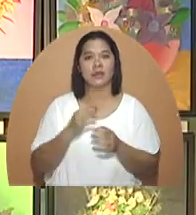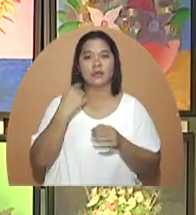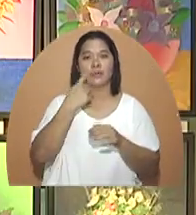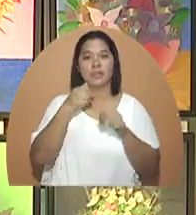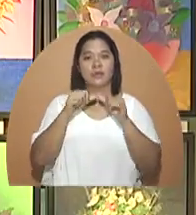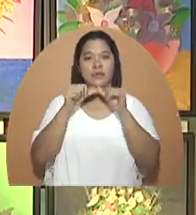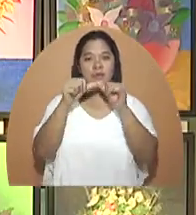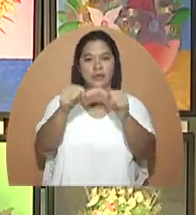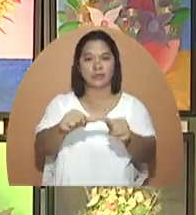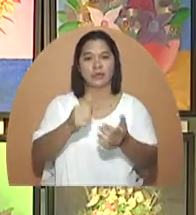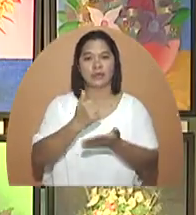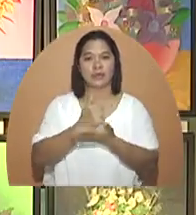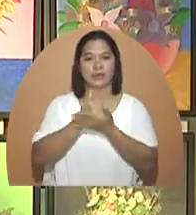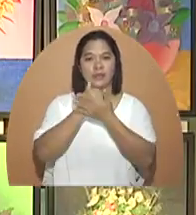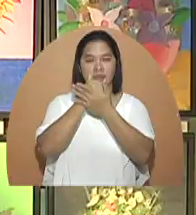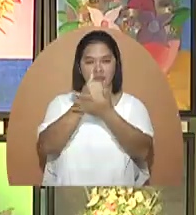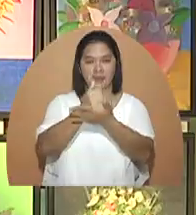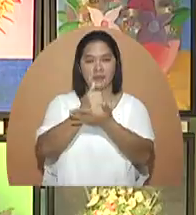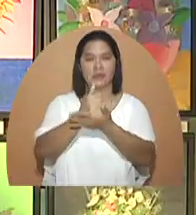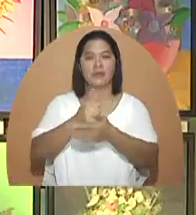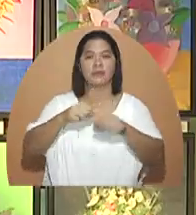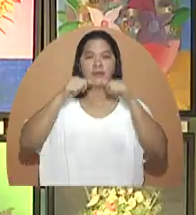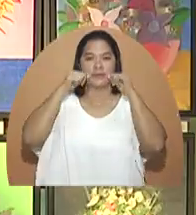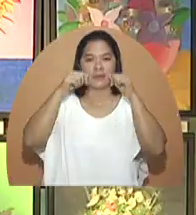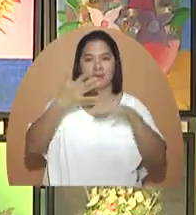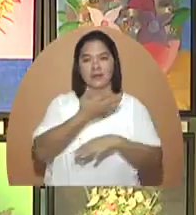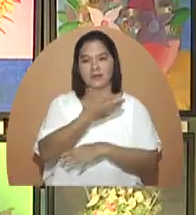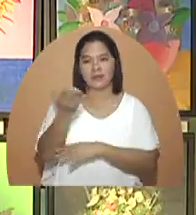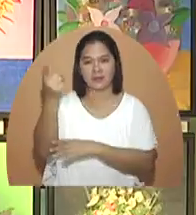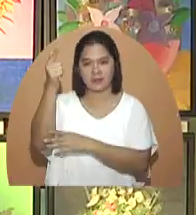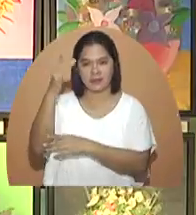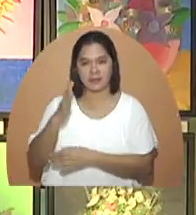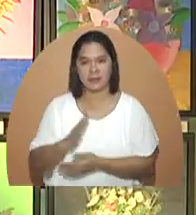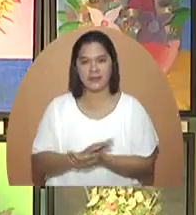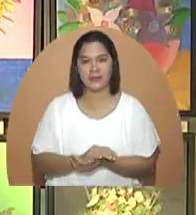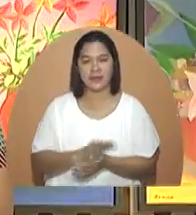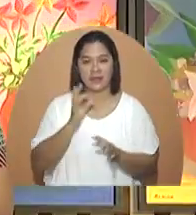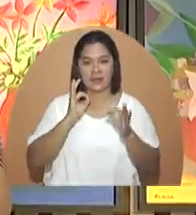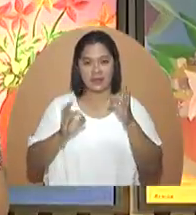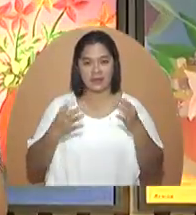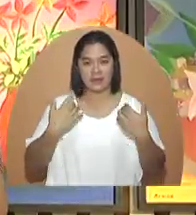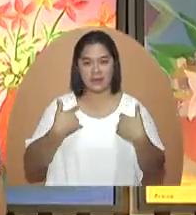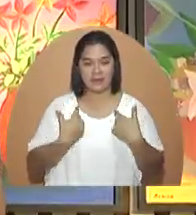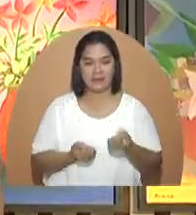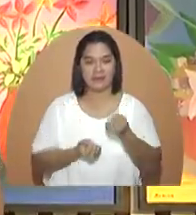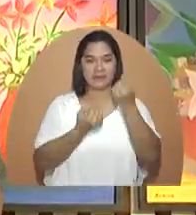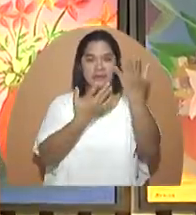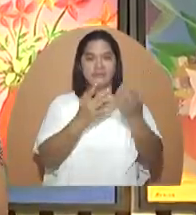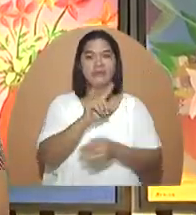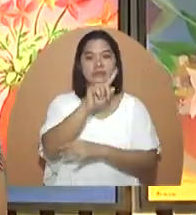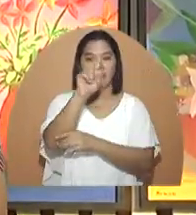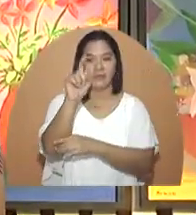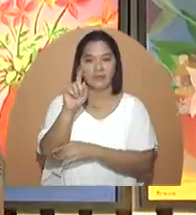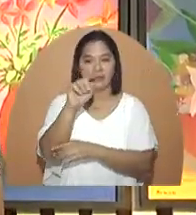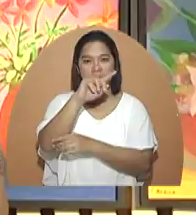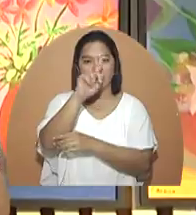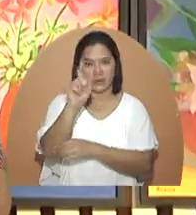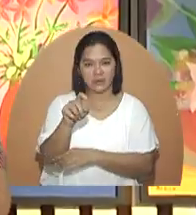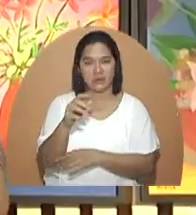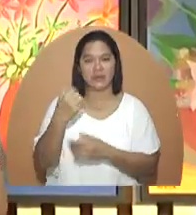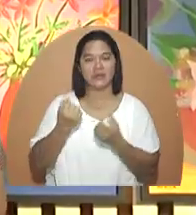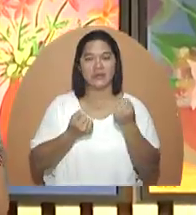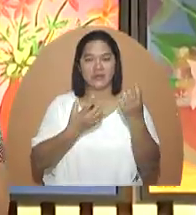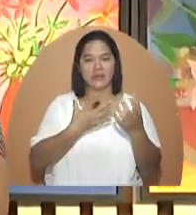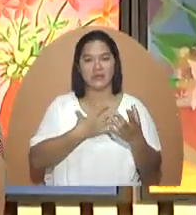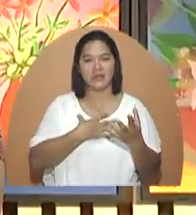mga walang sawang tumutulong, pagpala inawa kayo ng puong may kapal. Kung meron kayong mungkaya o katanungan o meron